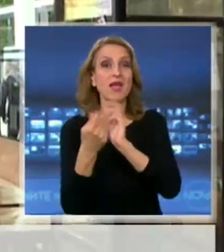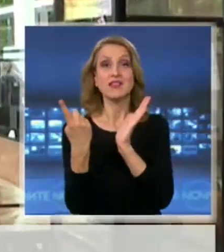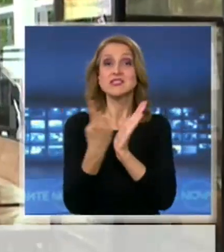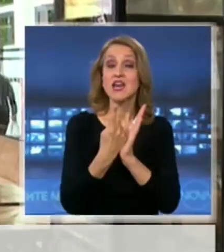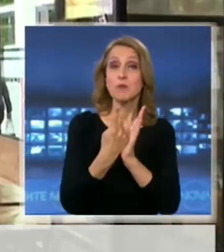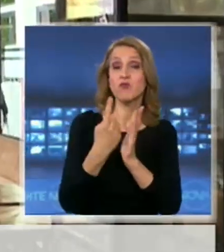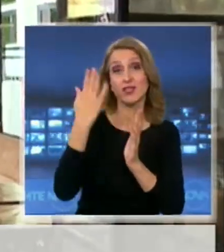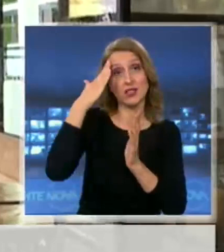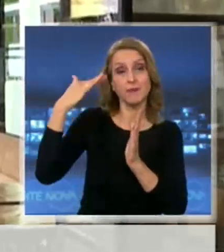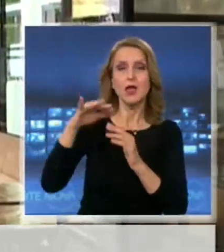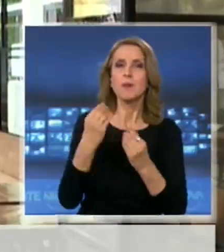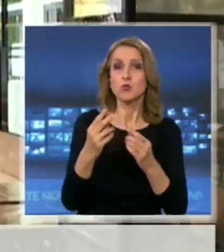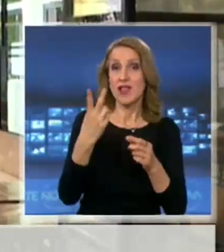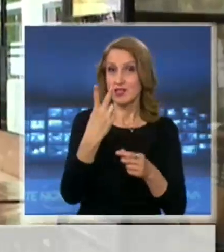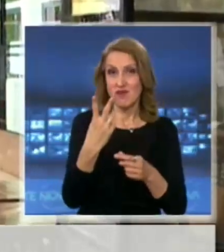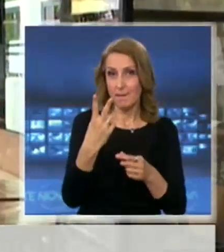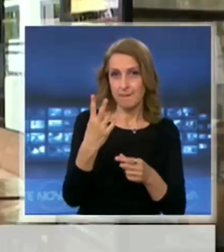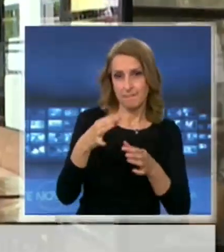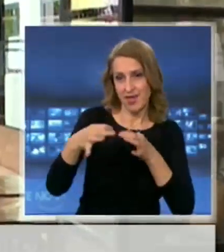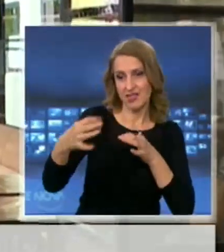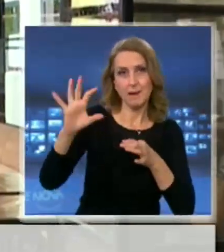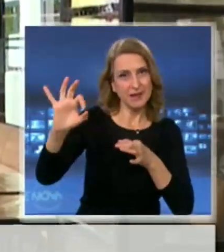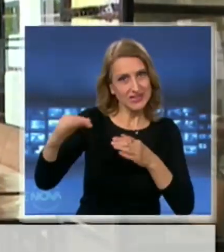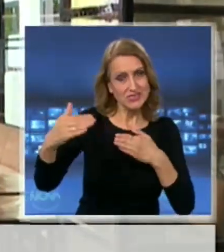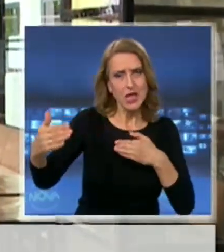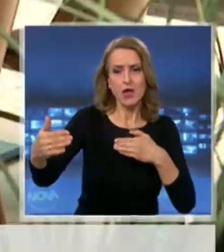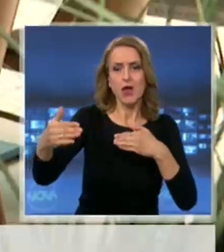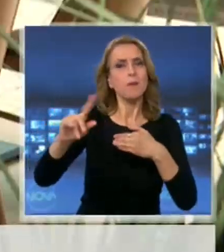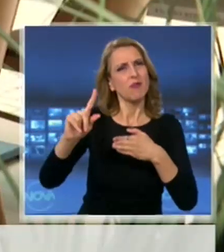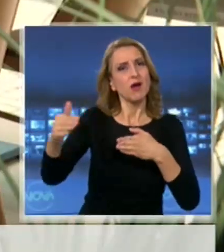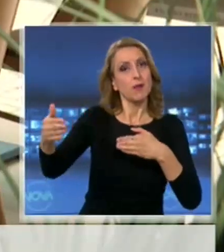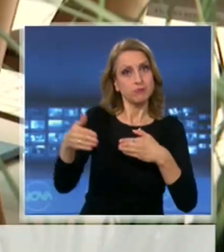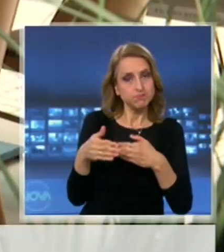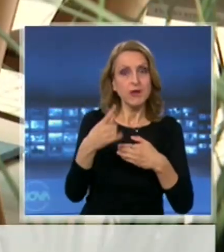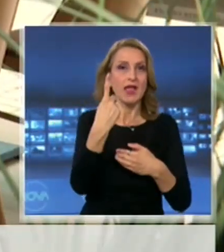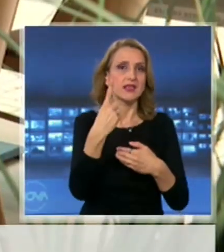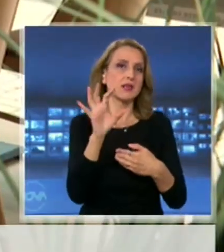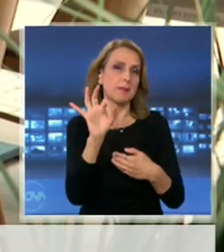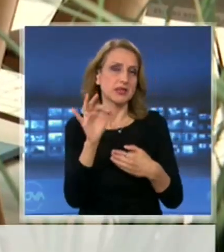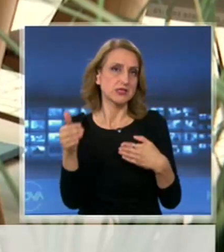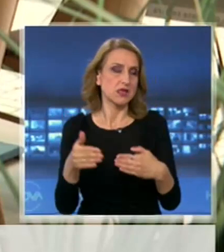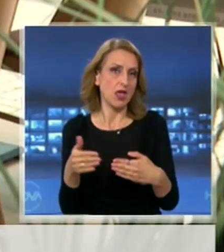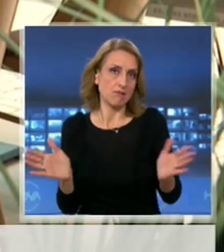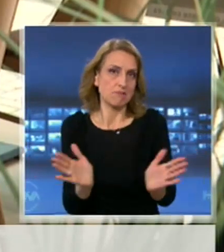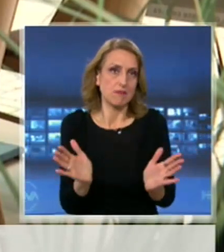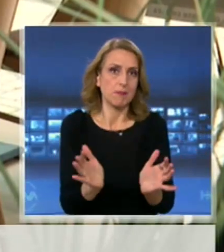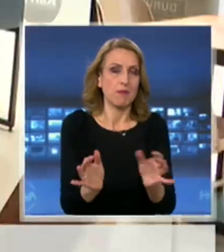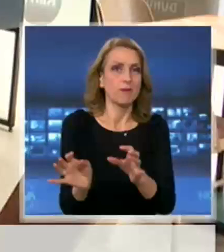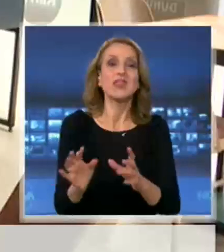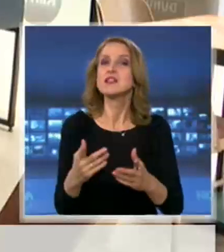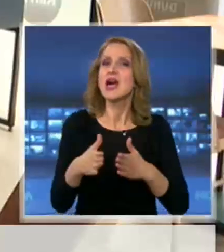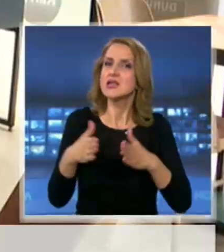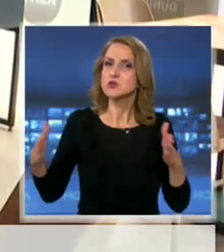От 2 метра и 50 на 1 метър или метър и 20, което е абсолютно предостатъчно. Според заповедта на здравния министър, масите трябва да имат